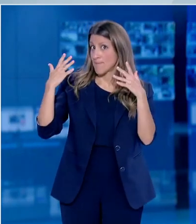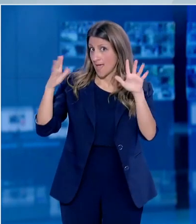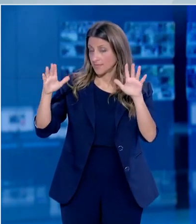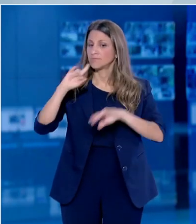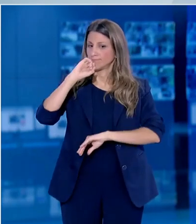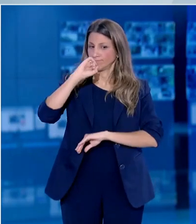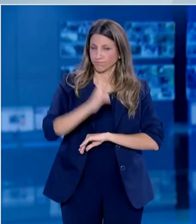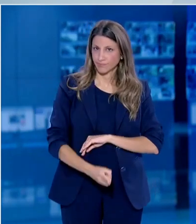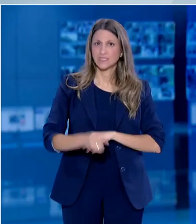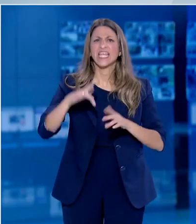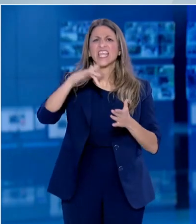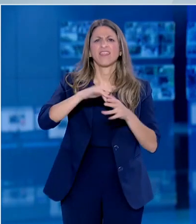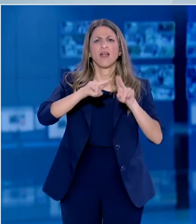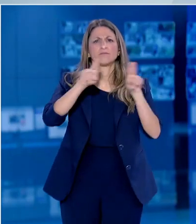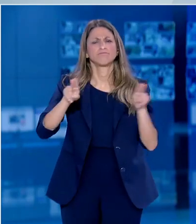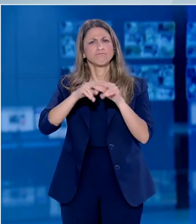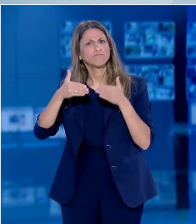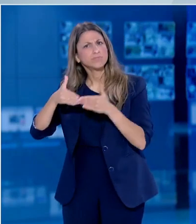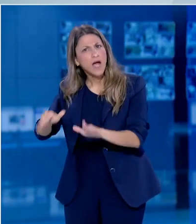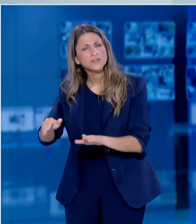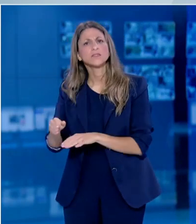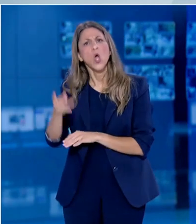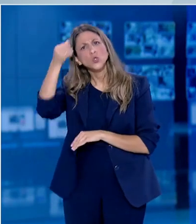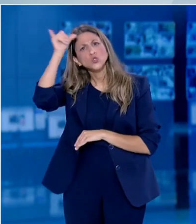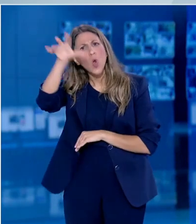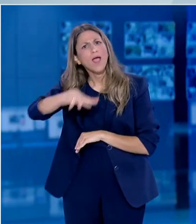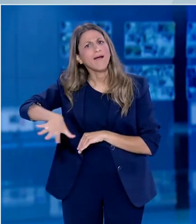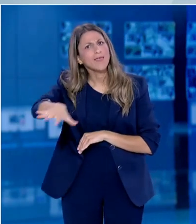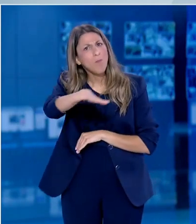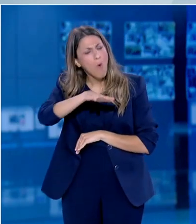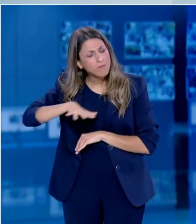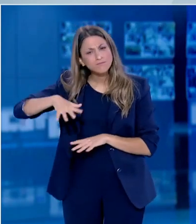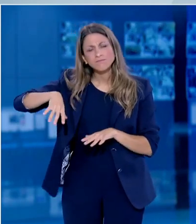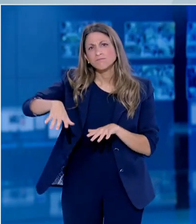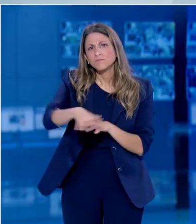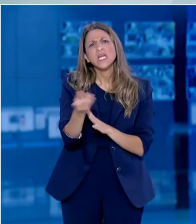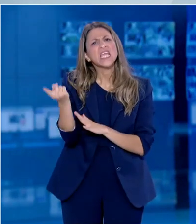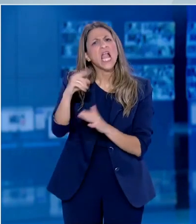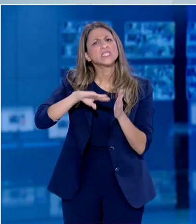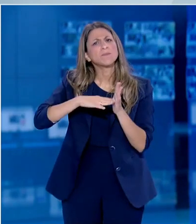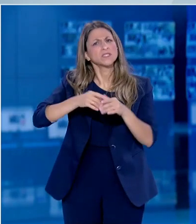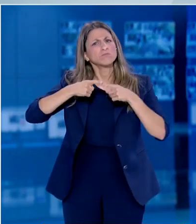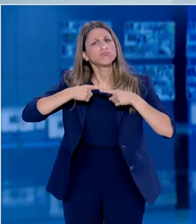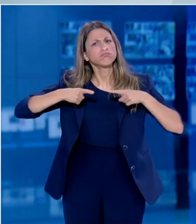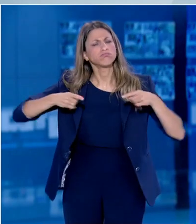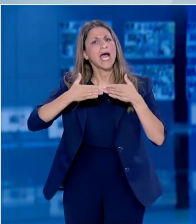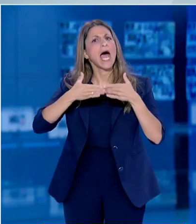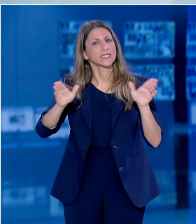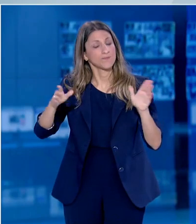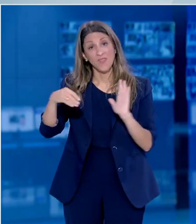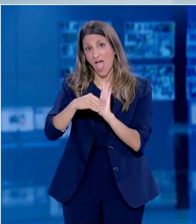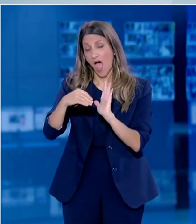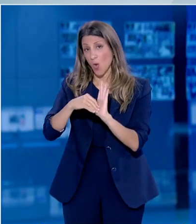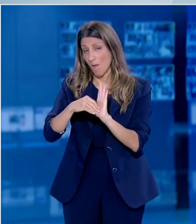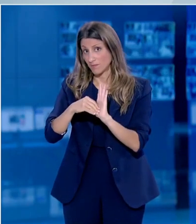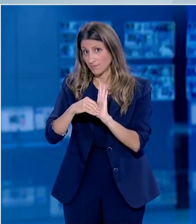επαναλειτουργία των εμπορικών κέντρων, των μοτανικών κήπων και των ζωολογικών πάρκων αλλά και κάποιων επιπλέον υπηρεσιών. Επίσης άνοιξαν ξανά τις